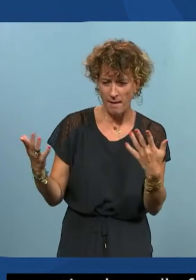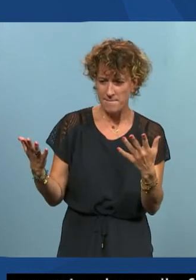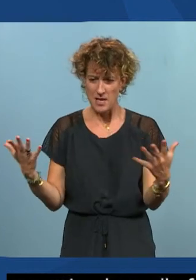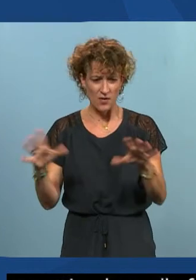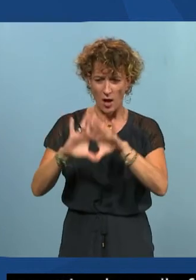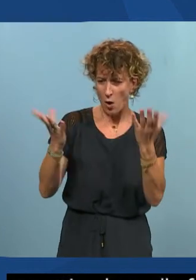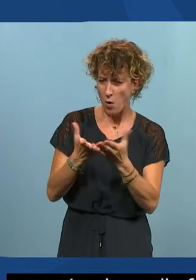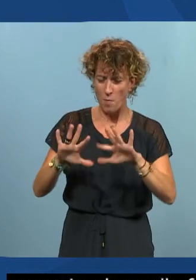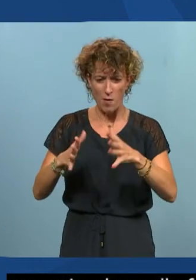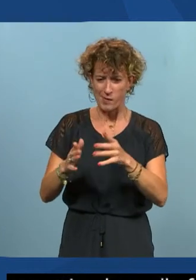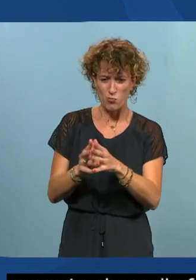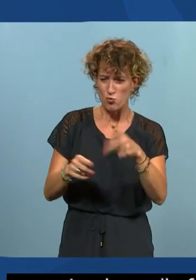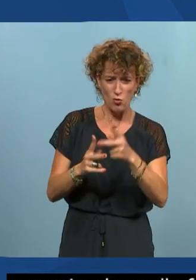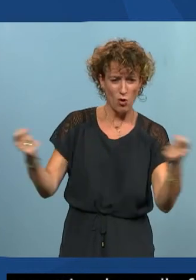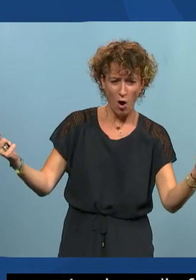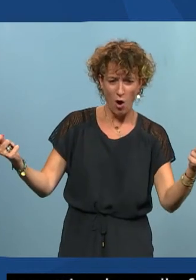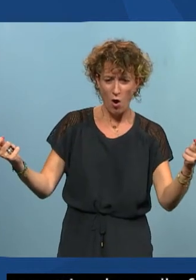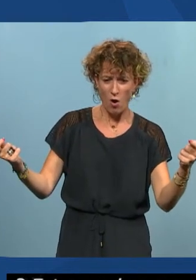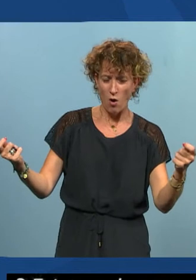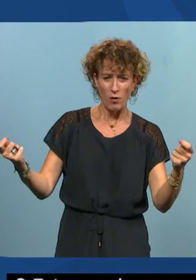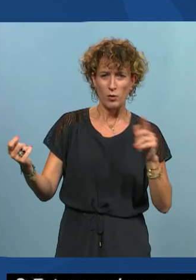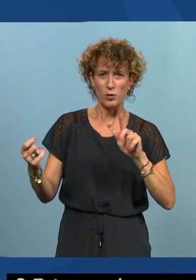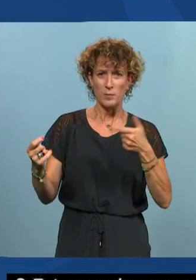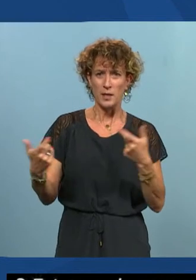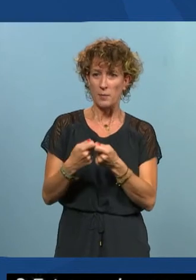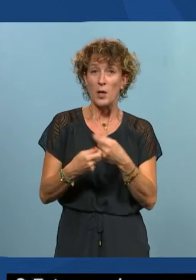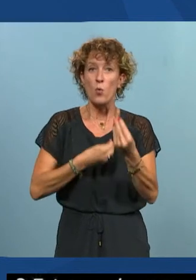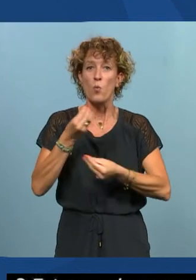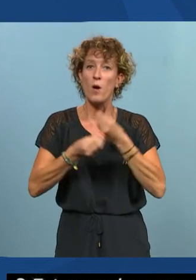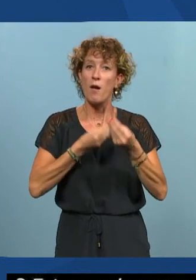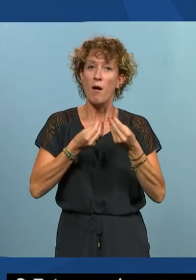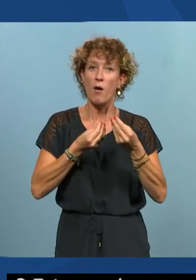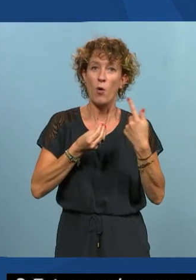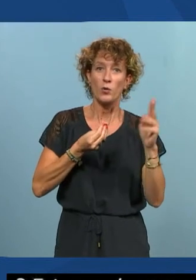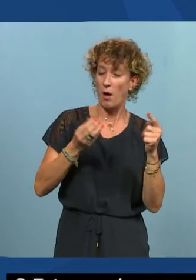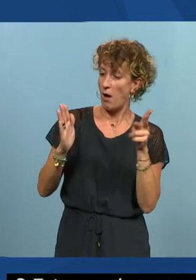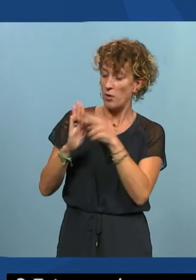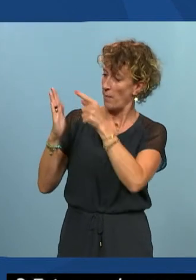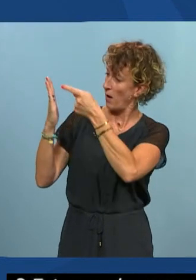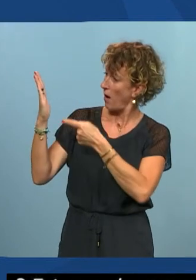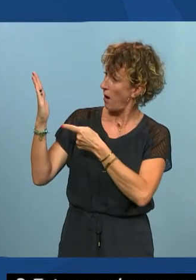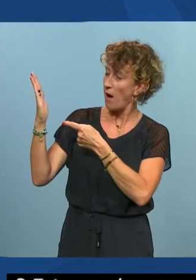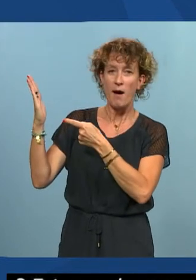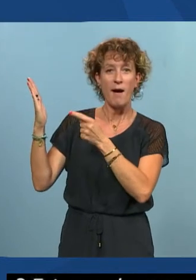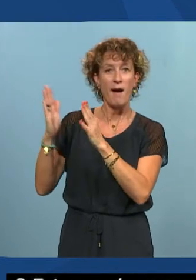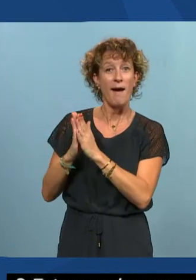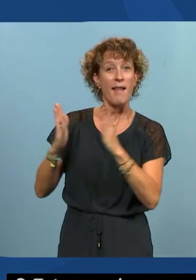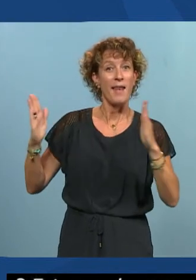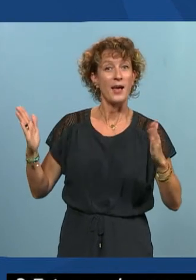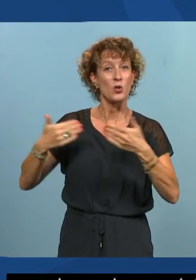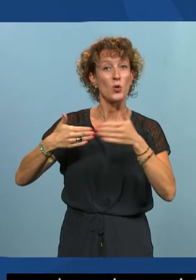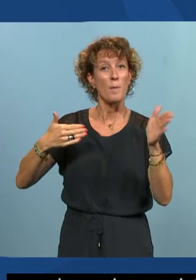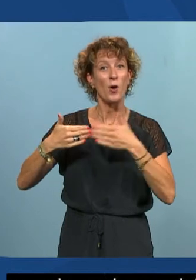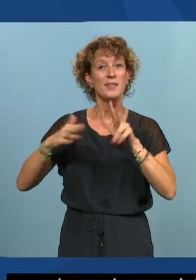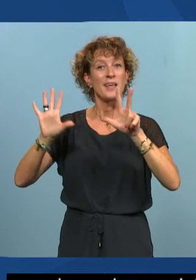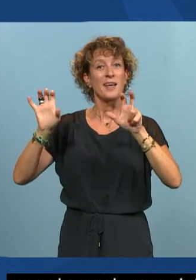en fonction de ça ? Ou est-ce qu n pas une alternative plus simple ? Une norme qui me dirait une largeur de porte pour qu soit accessible c'est 80